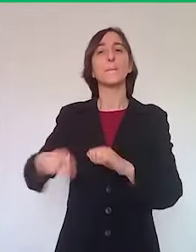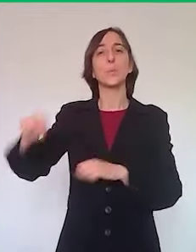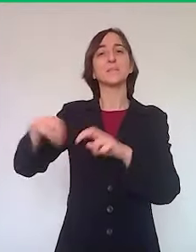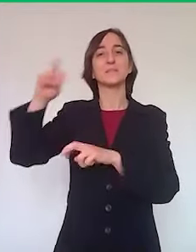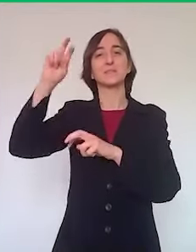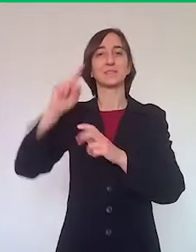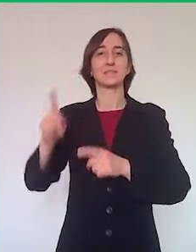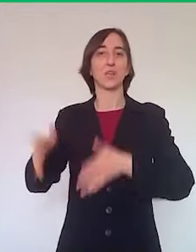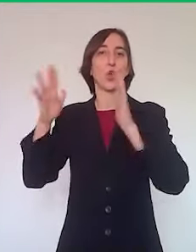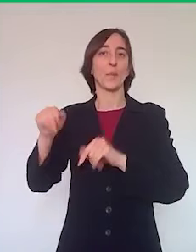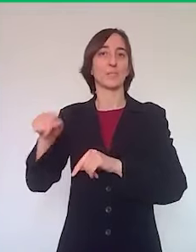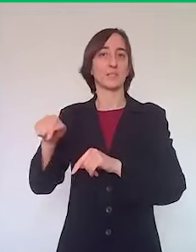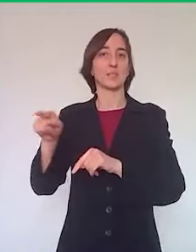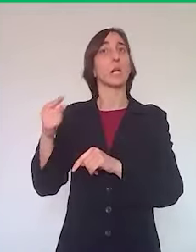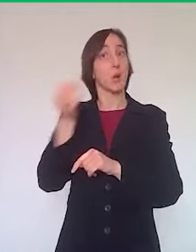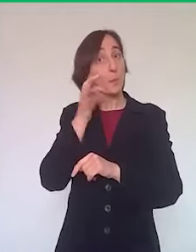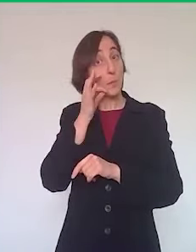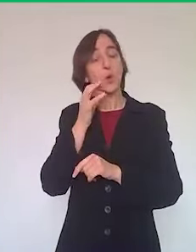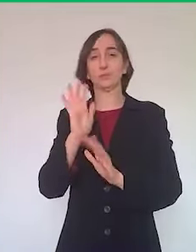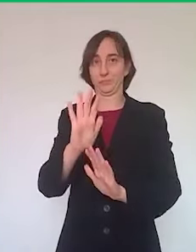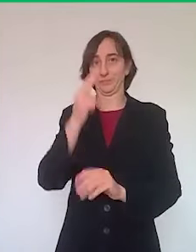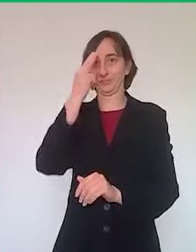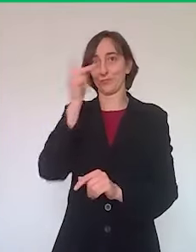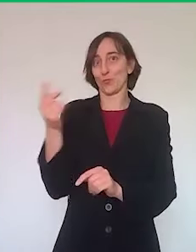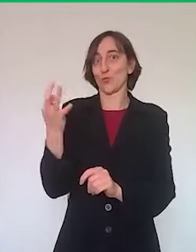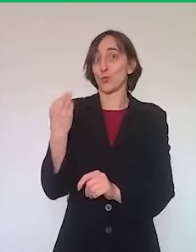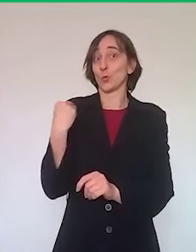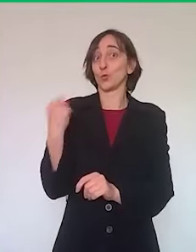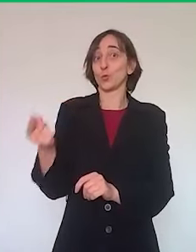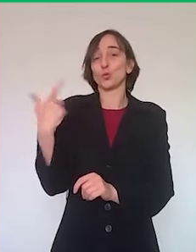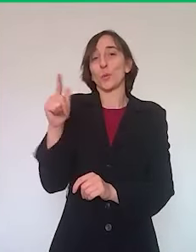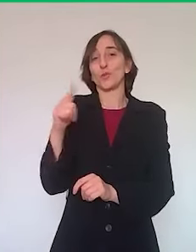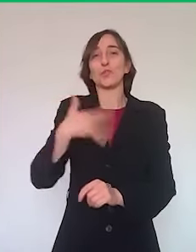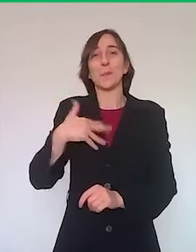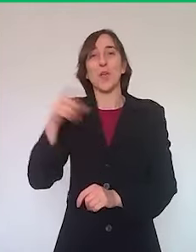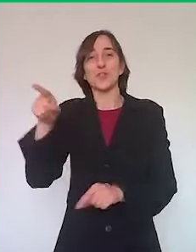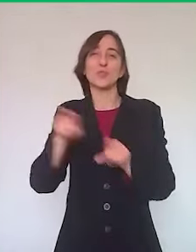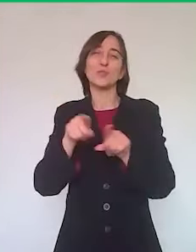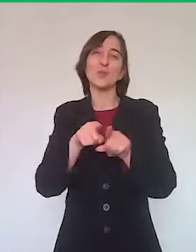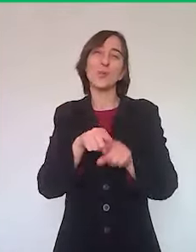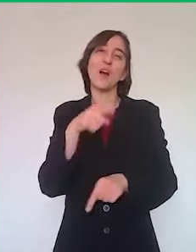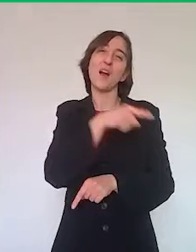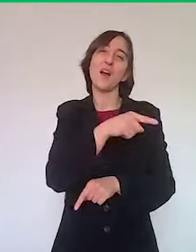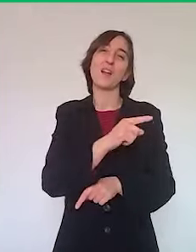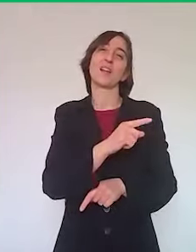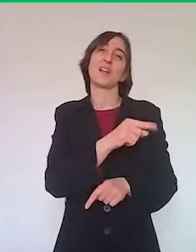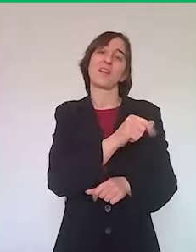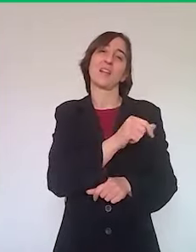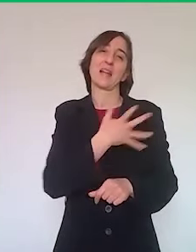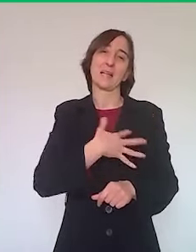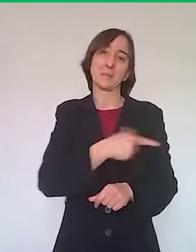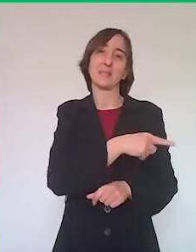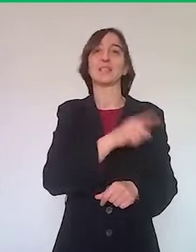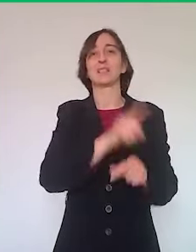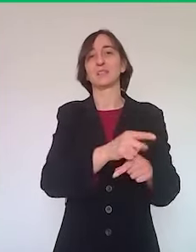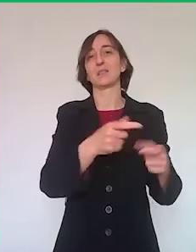Piacenza. Piacenza, come la provincia di Rimini e come il Comune di Medicina, è sottoposto a un regime di restrizione, di vincoli ancora